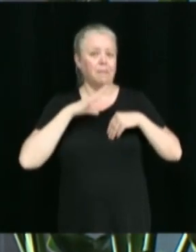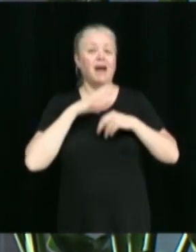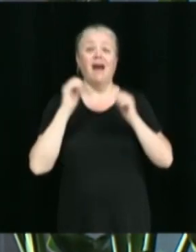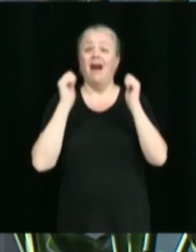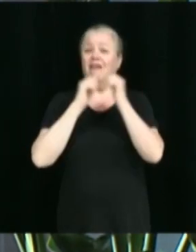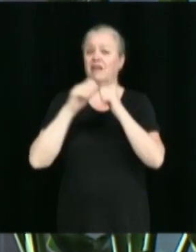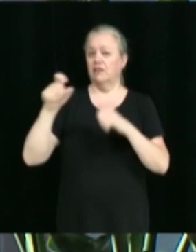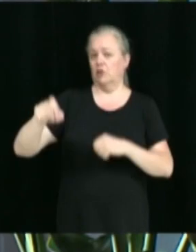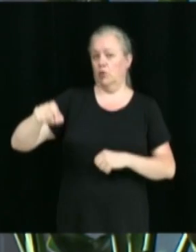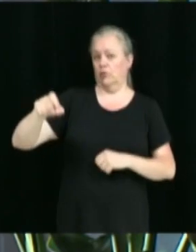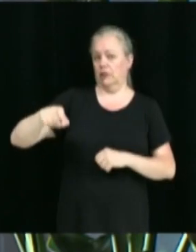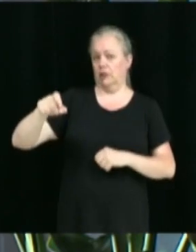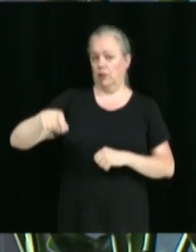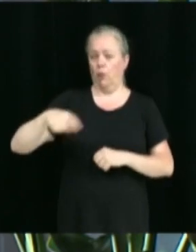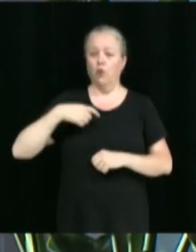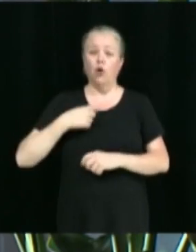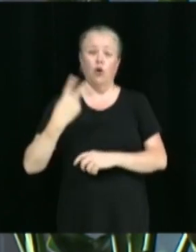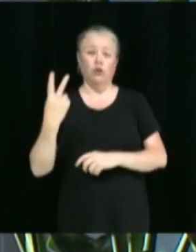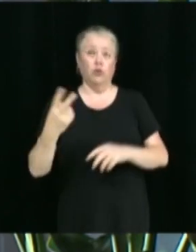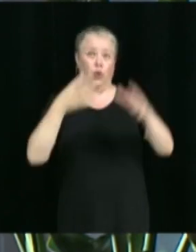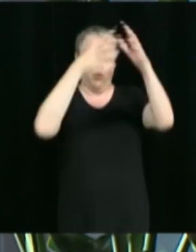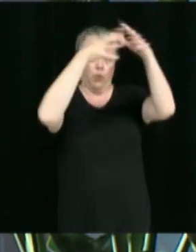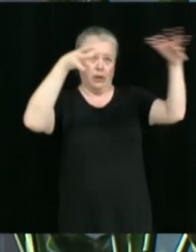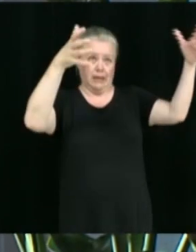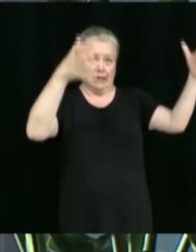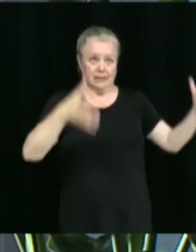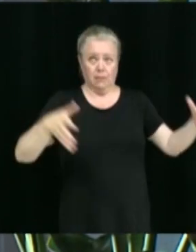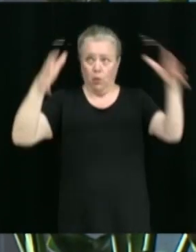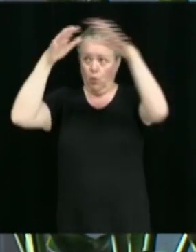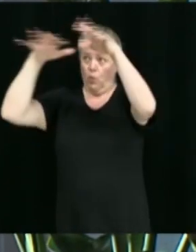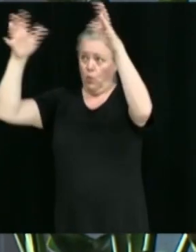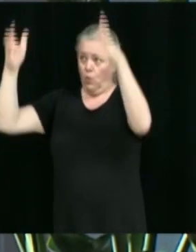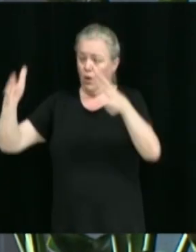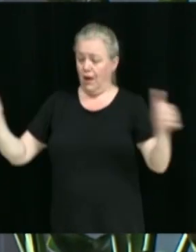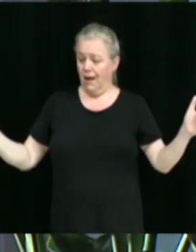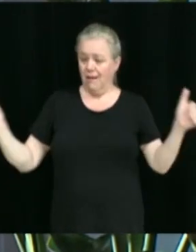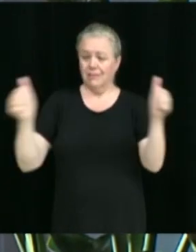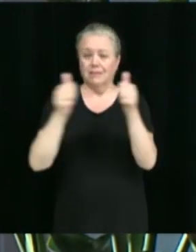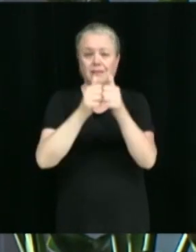de la superficie des deux gazebos n'excède pas 25 mètres carrés.